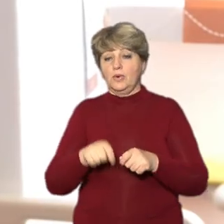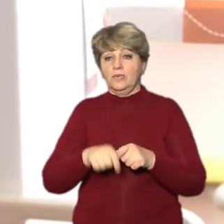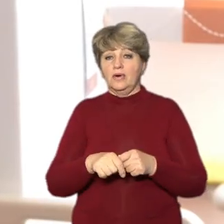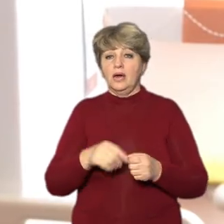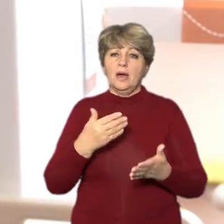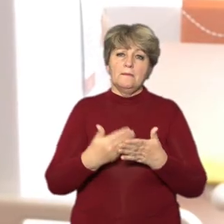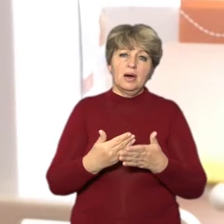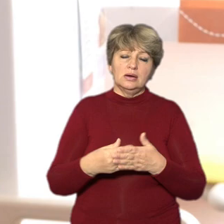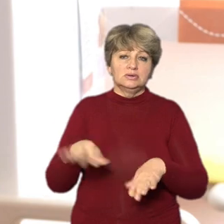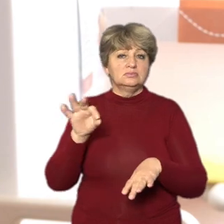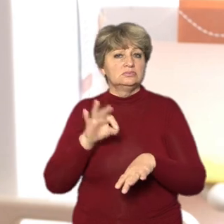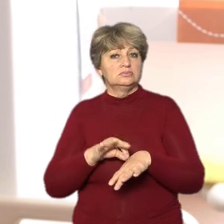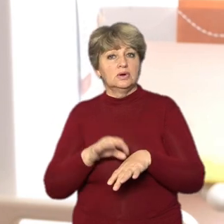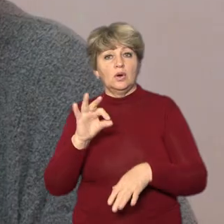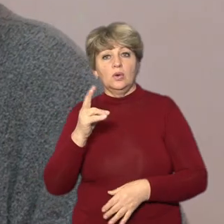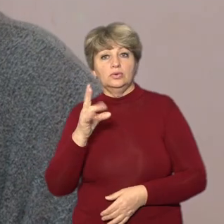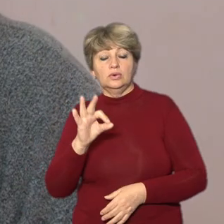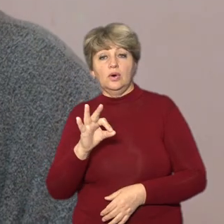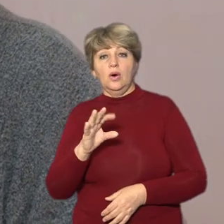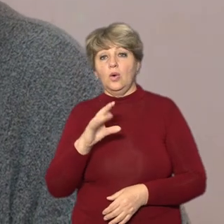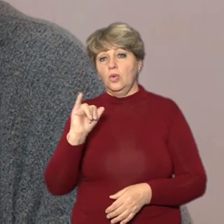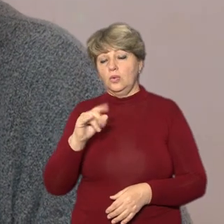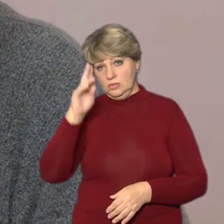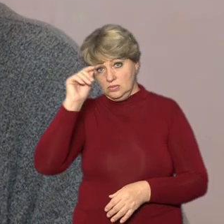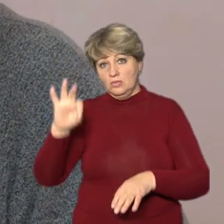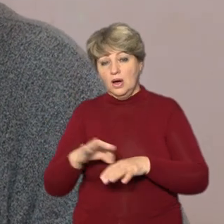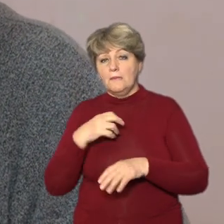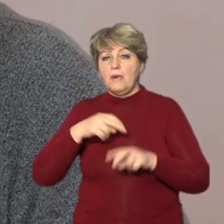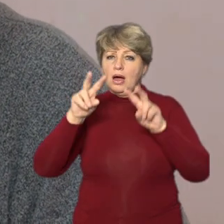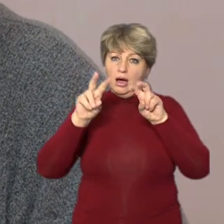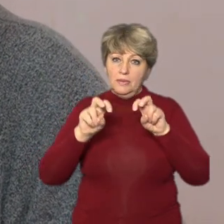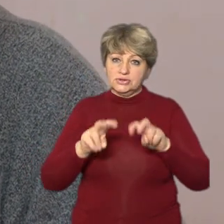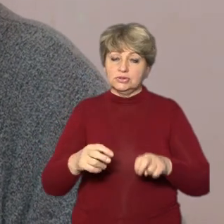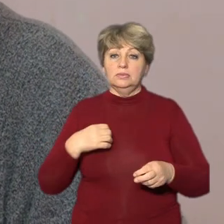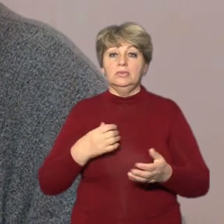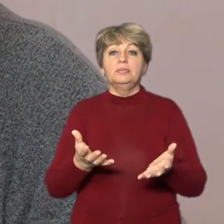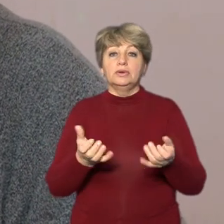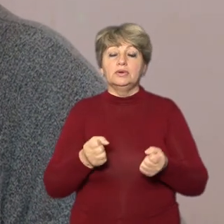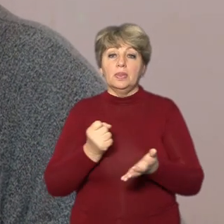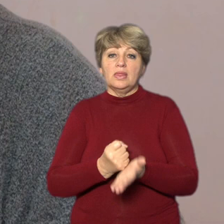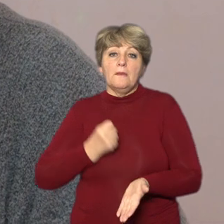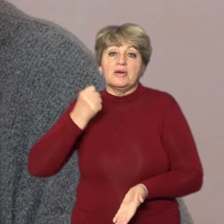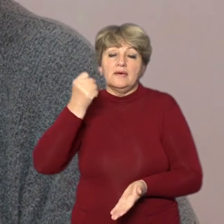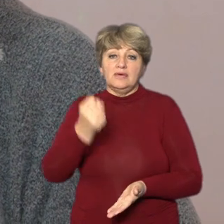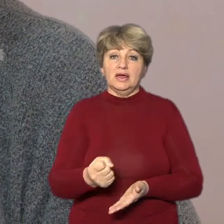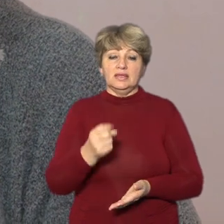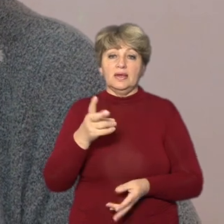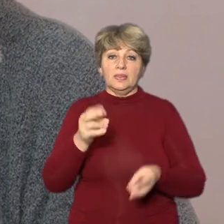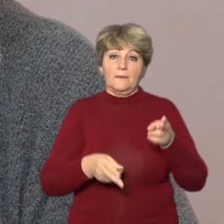підозра на онкозахворювання в чоловіка. Ми обслідувалися і отримали направлення на операцію в Дніпропетровській.